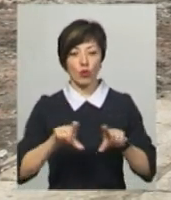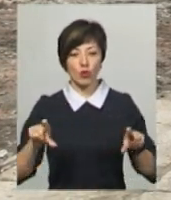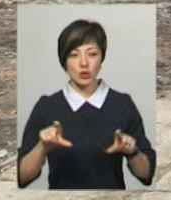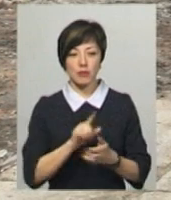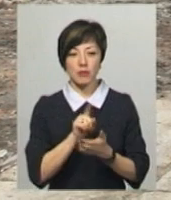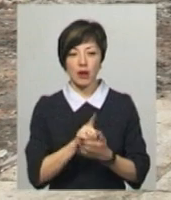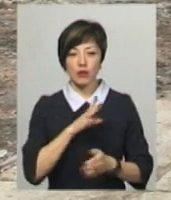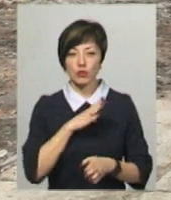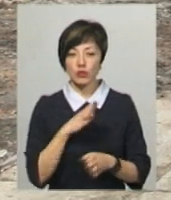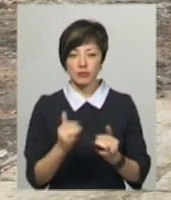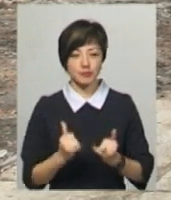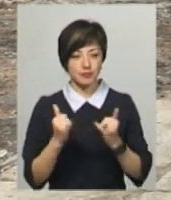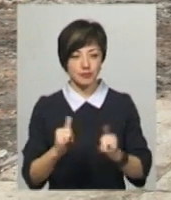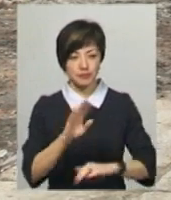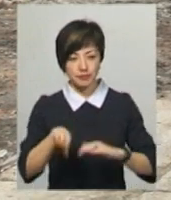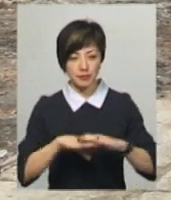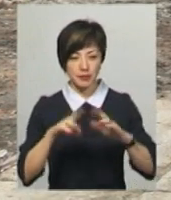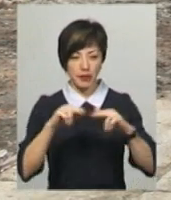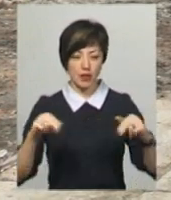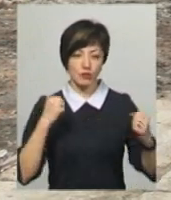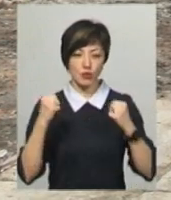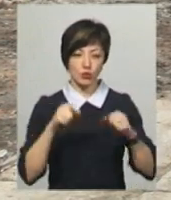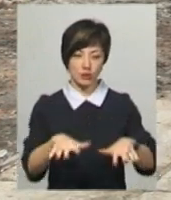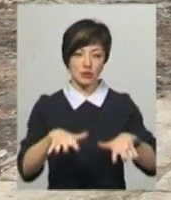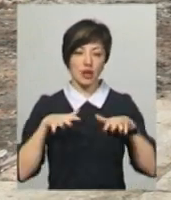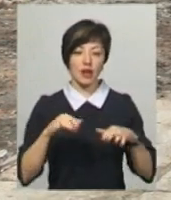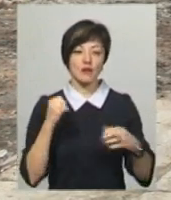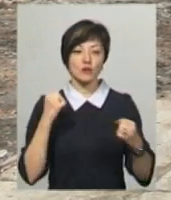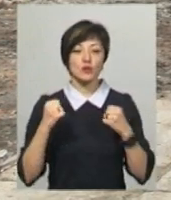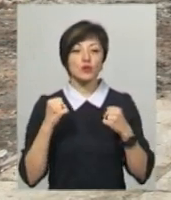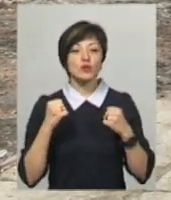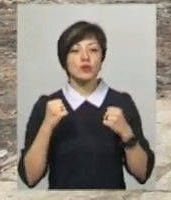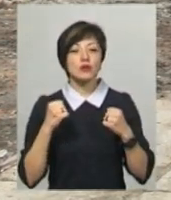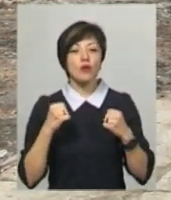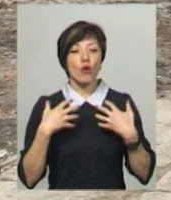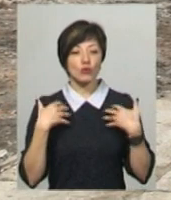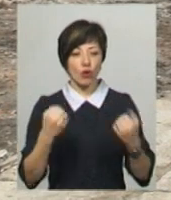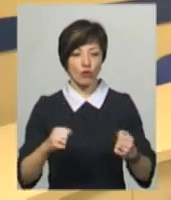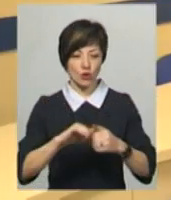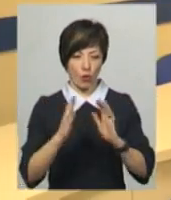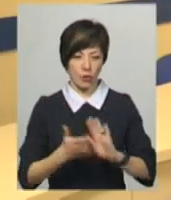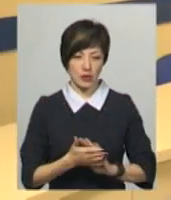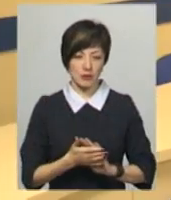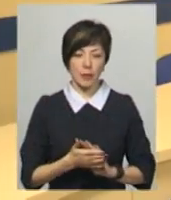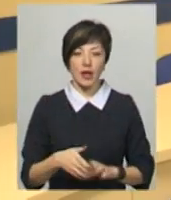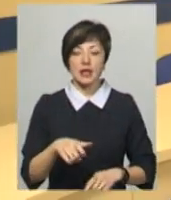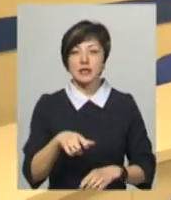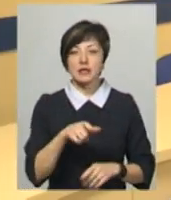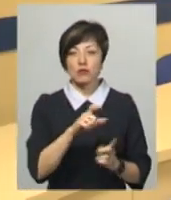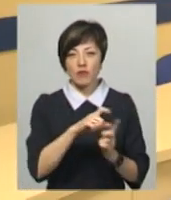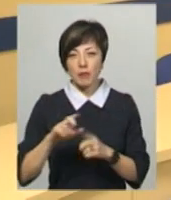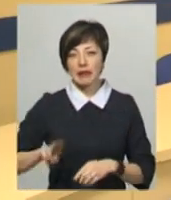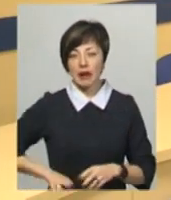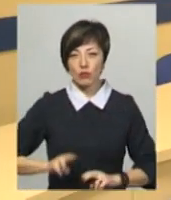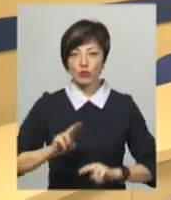яка має бути відведена під палац спорту, під глядацький зал і під фізкультурно-оздоровчий комплекс. За словами директора будівельної